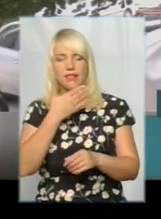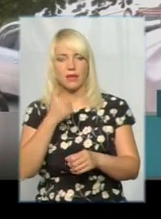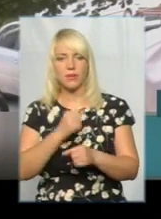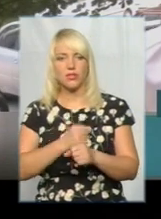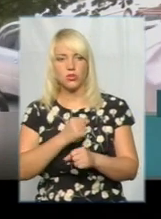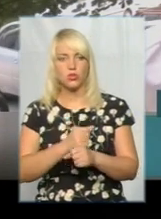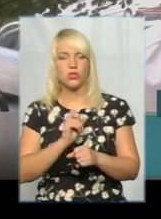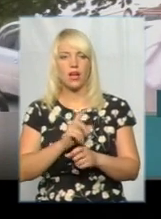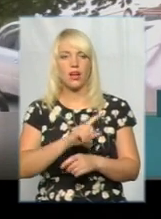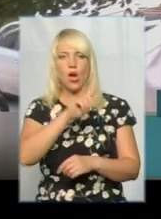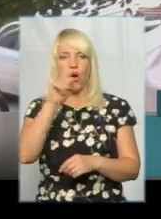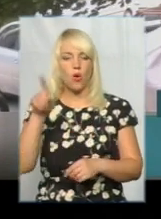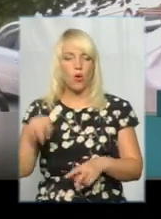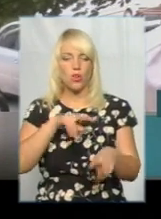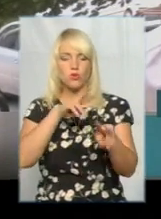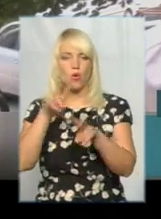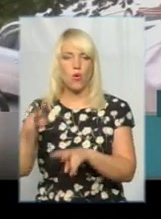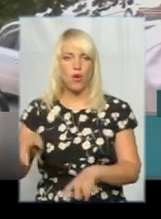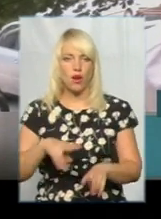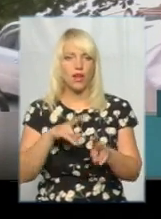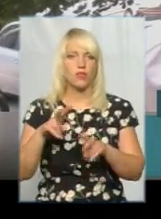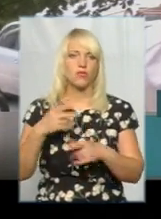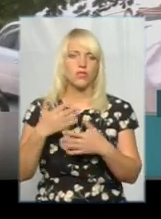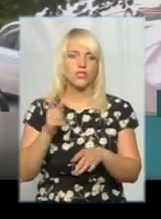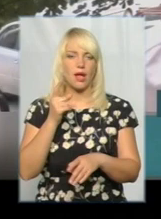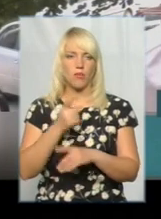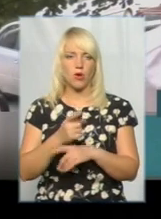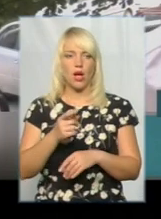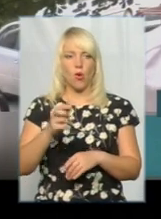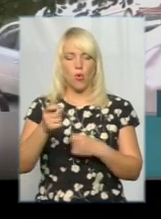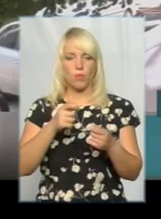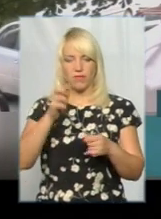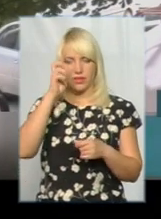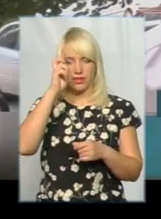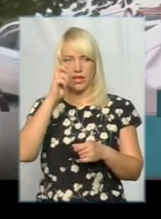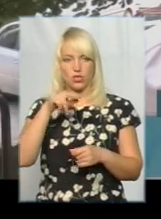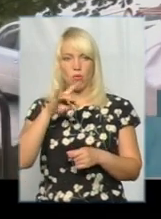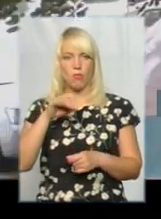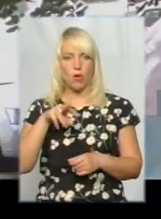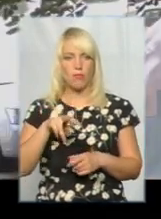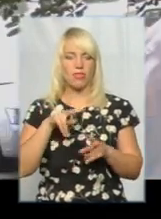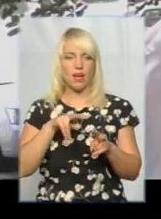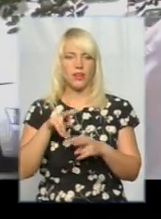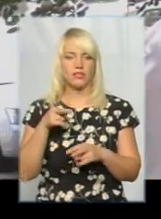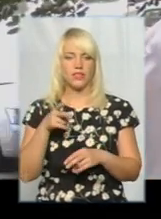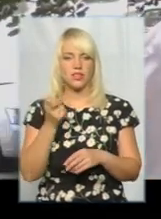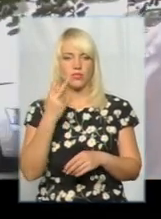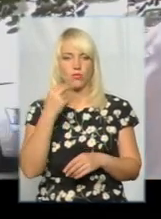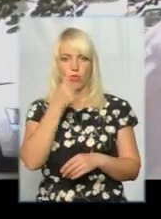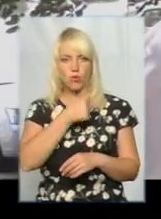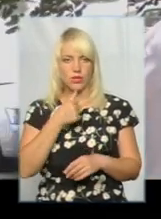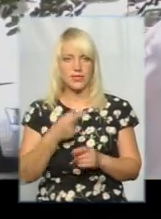як «Колесо огляду». Воно ще заборонено управлінням Держдіпром нагляду ще 2012 року. «Веселі гірки», ці, що